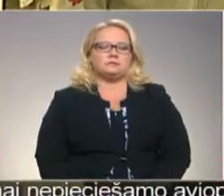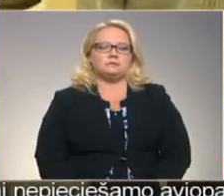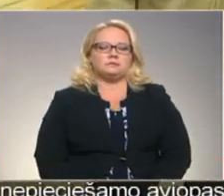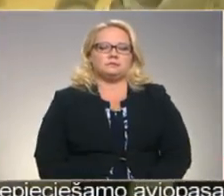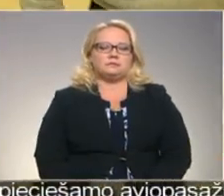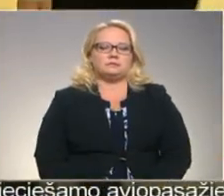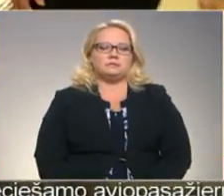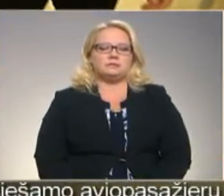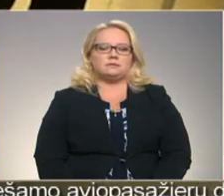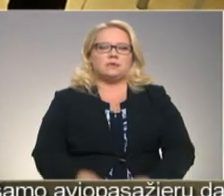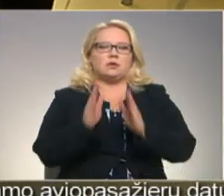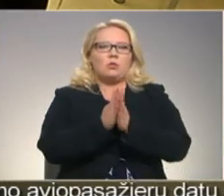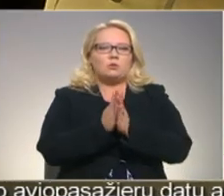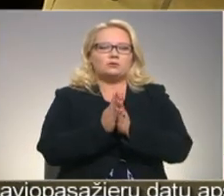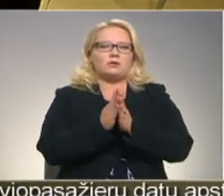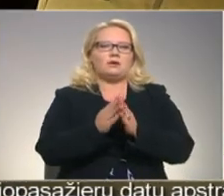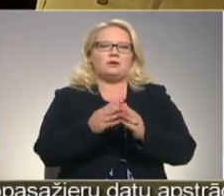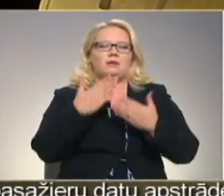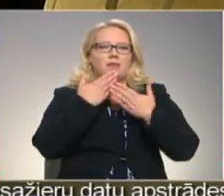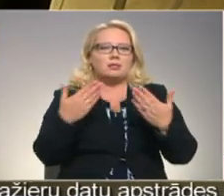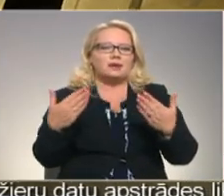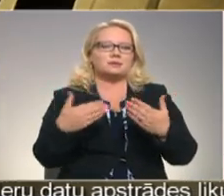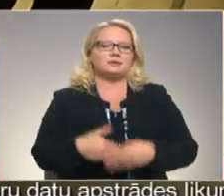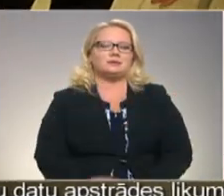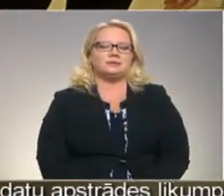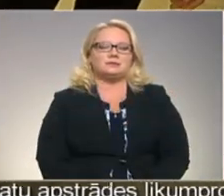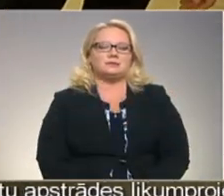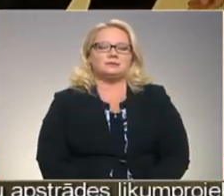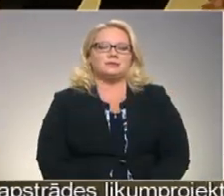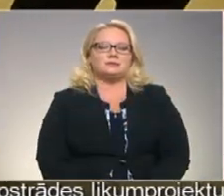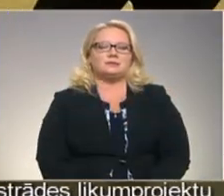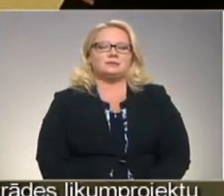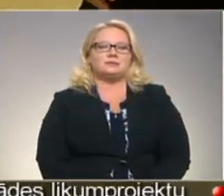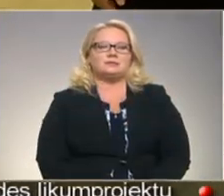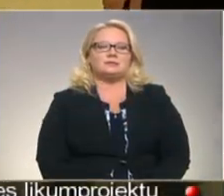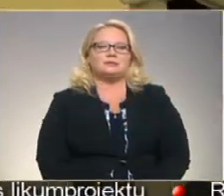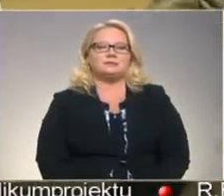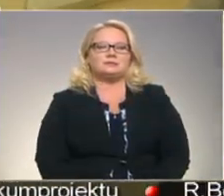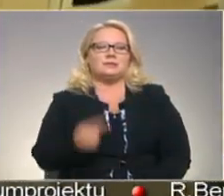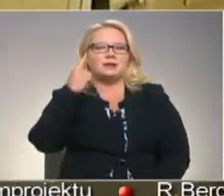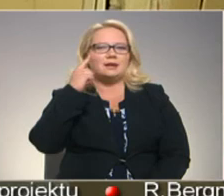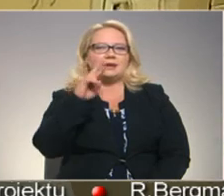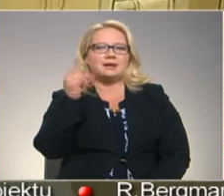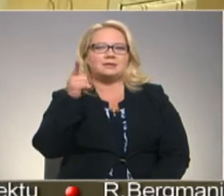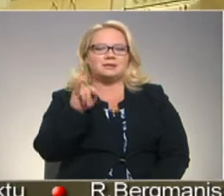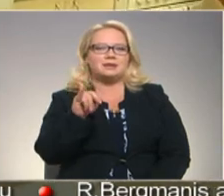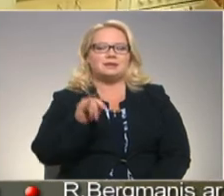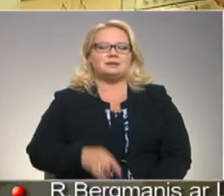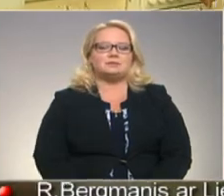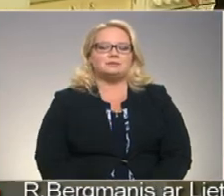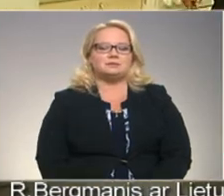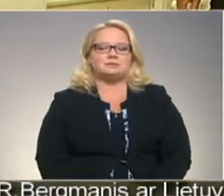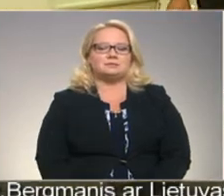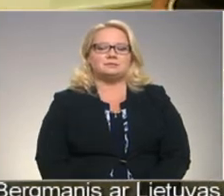viens, lūdzu, pārīs, tēdā, rīsī. Un jums jā.